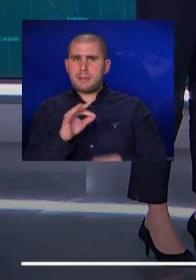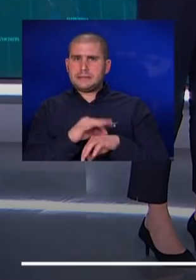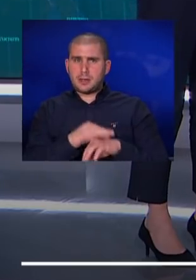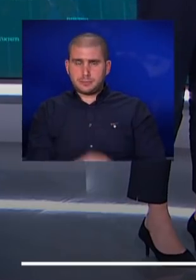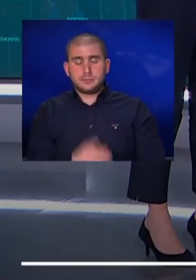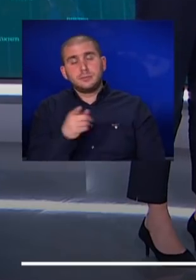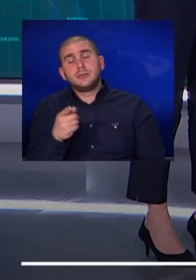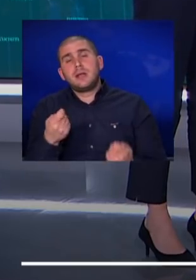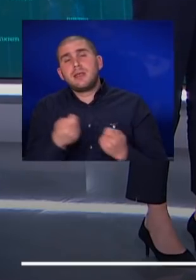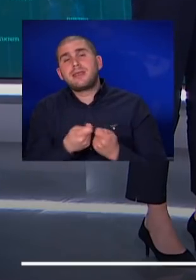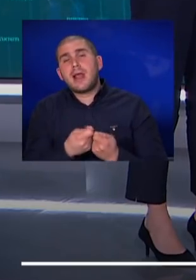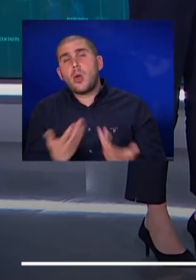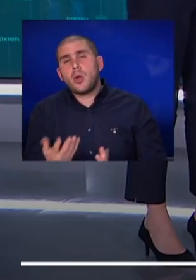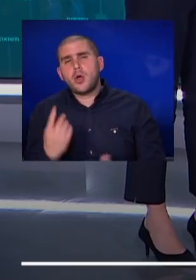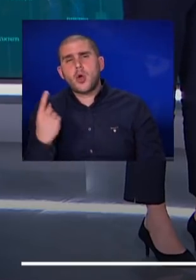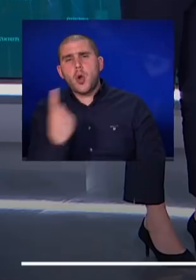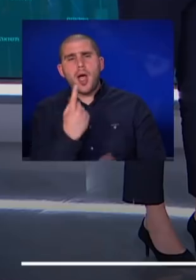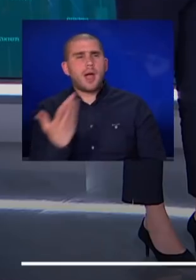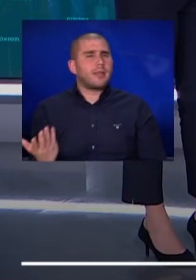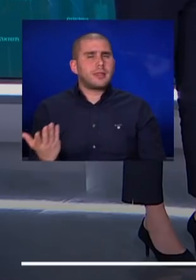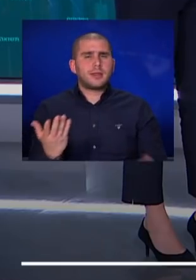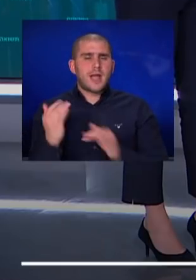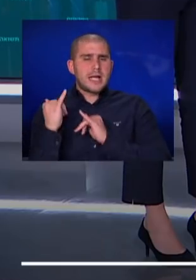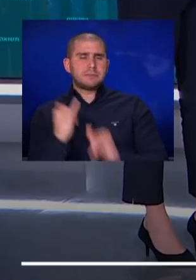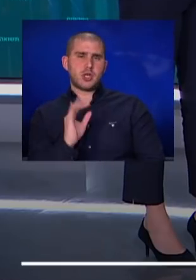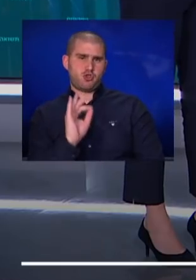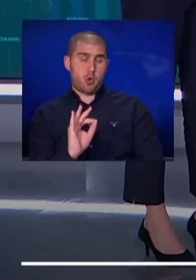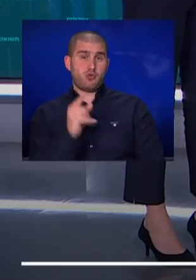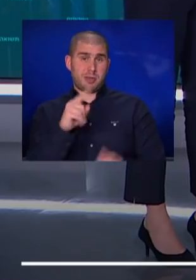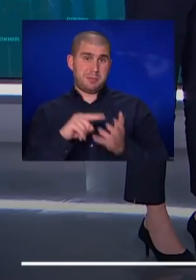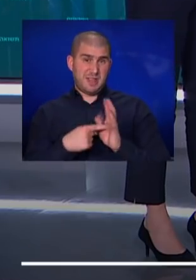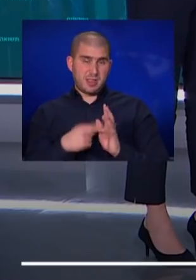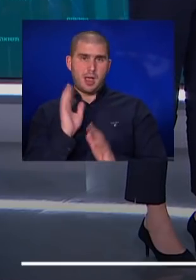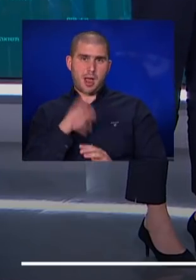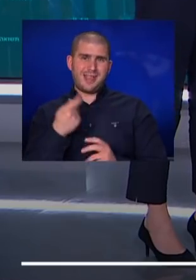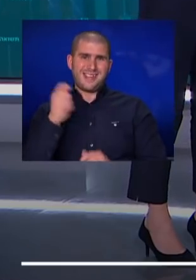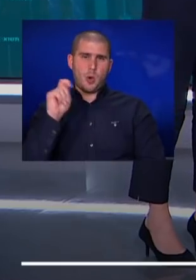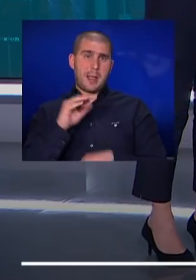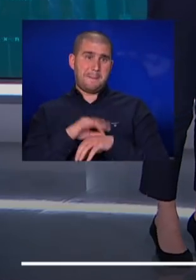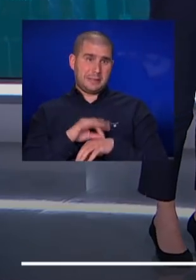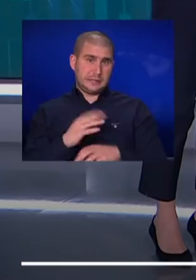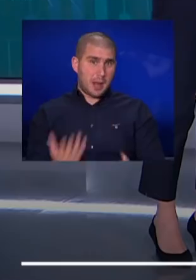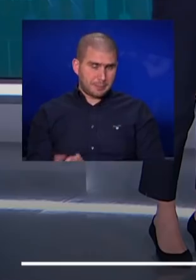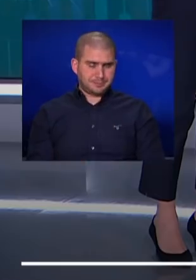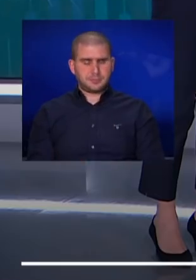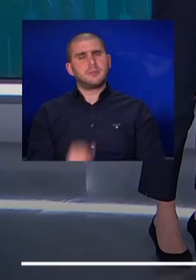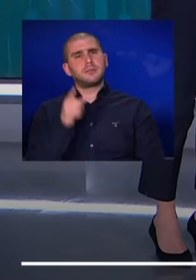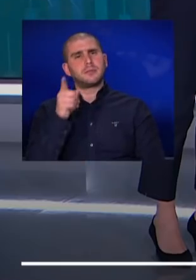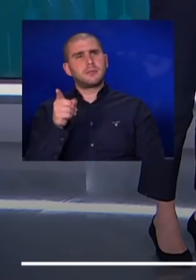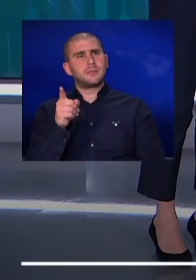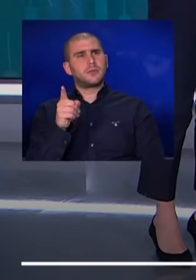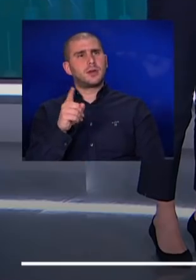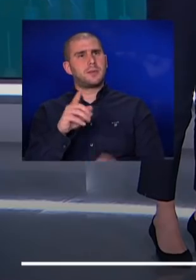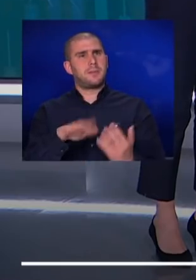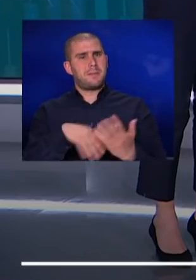מאוד תלוי כל אחד והמבנה הספקה שלו כשאת מדברת על התייקרות של בשר הרי בתערובת של